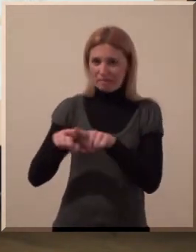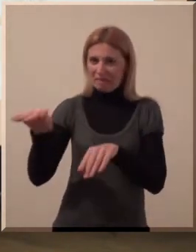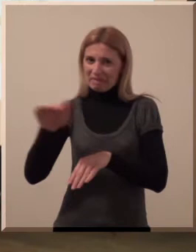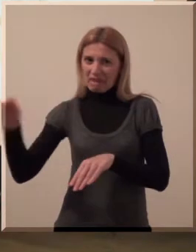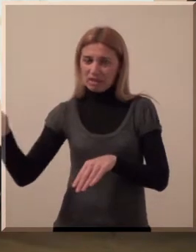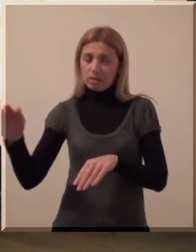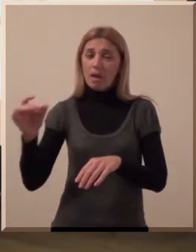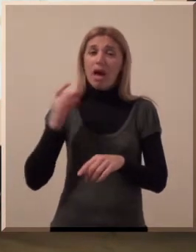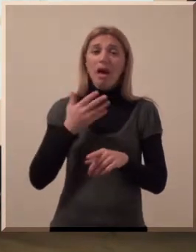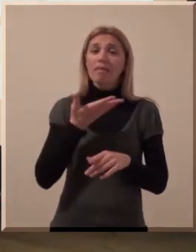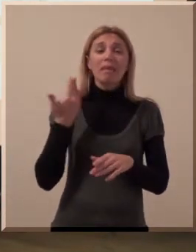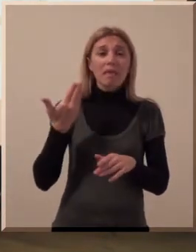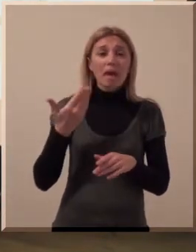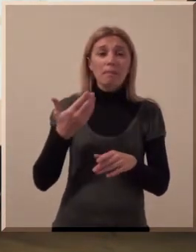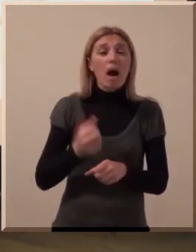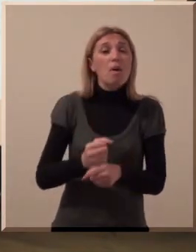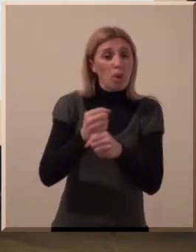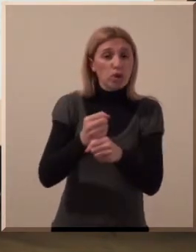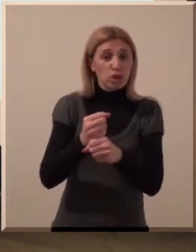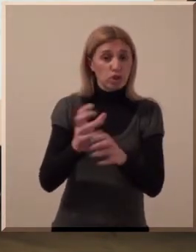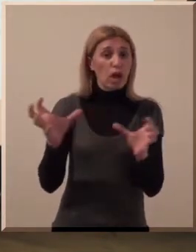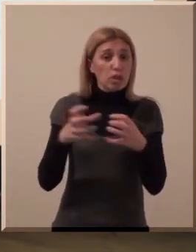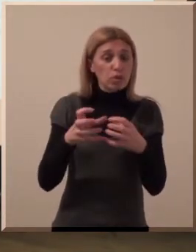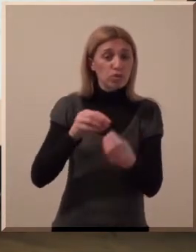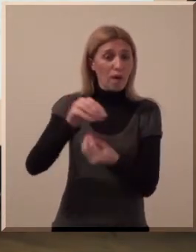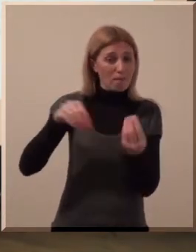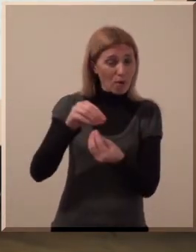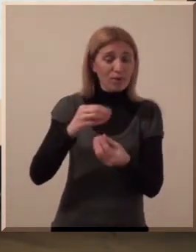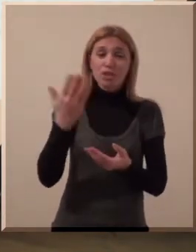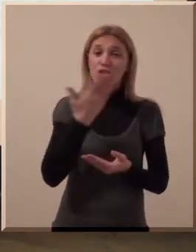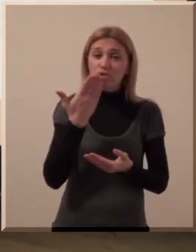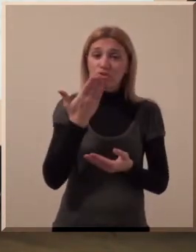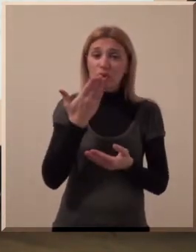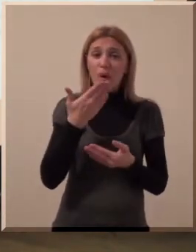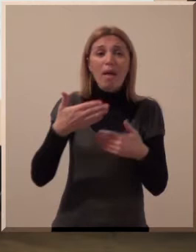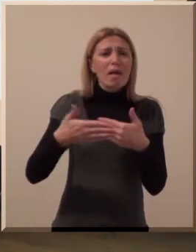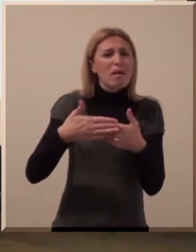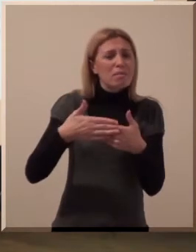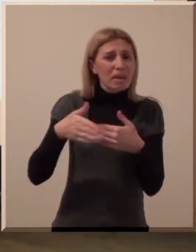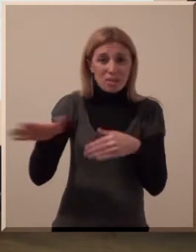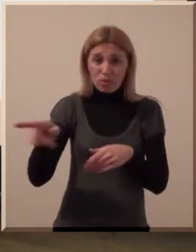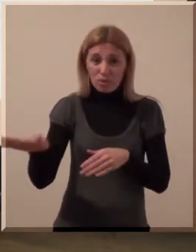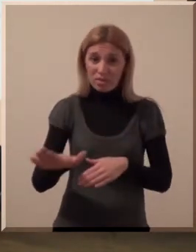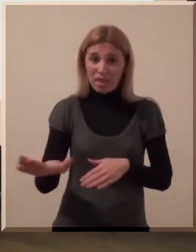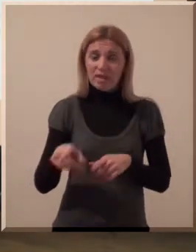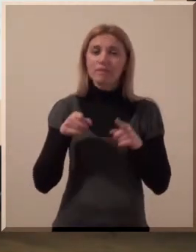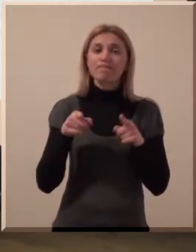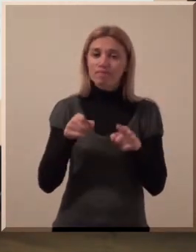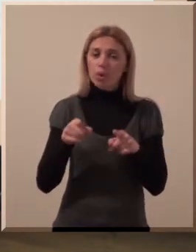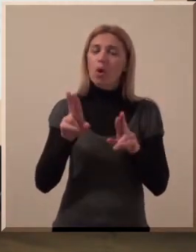nasilničko ponašanje, vršnjačko nasilje. I kada izostane adekvatna podrška društva, porodice, škole,